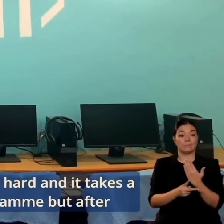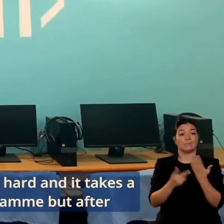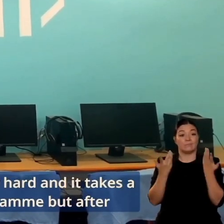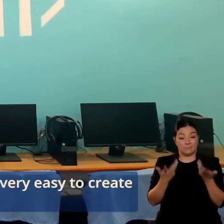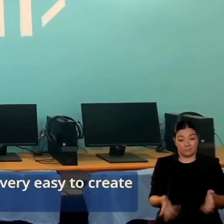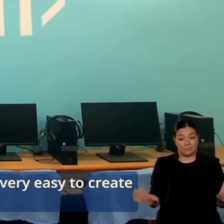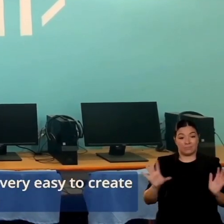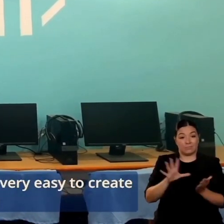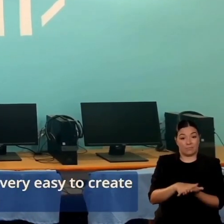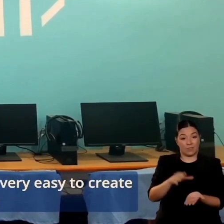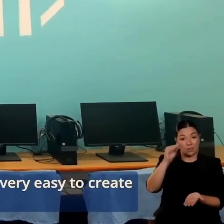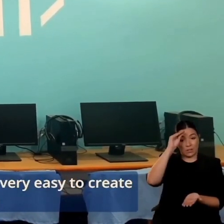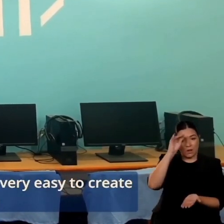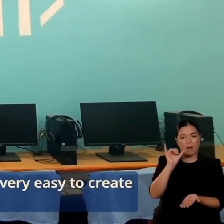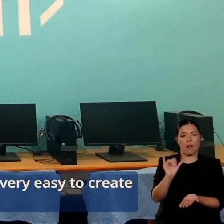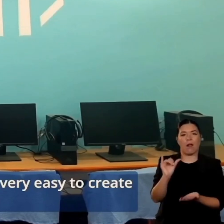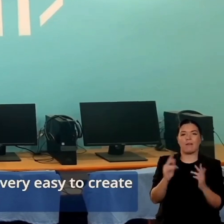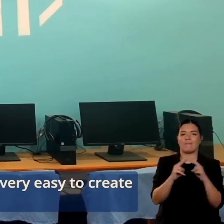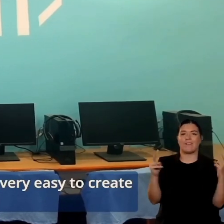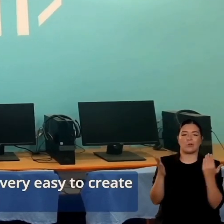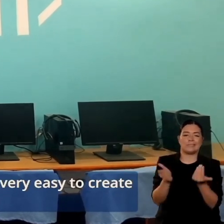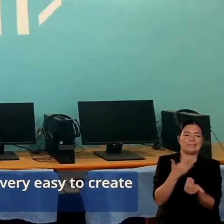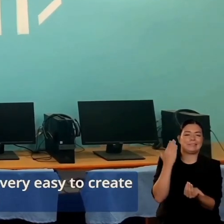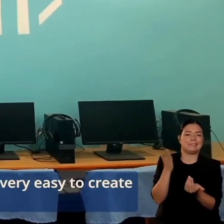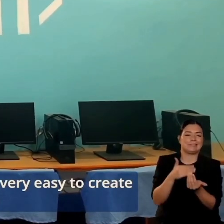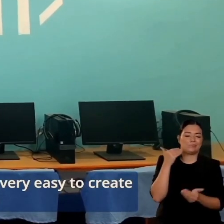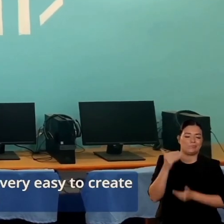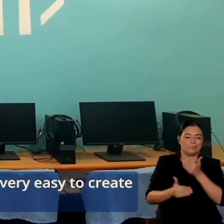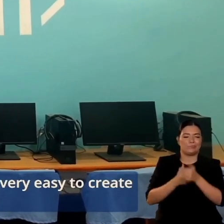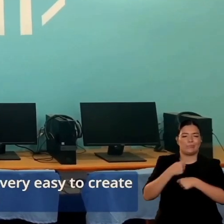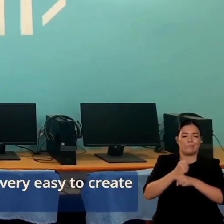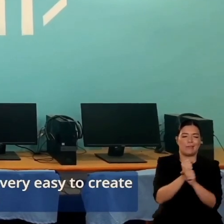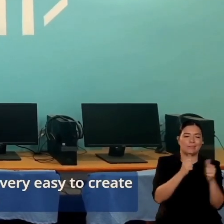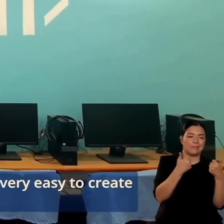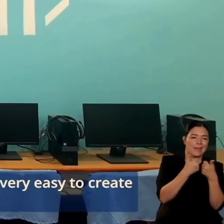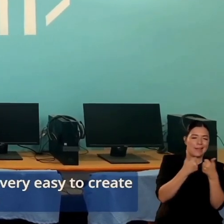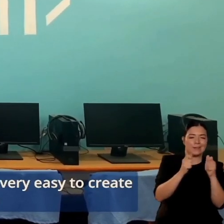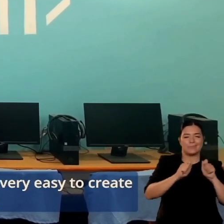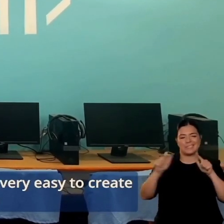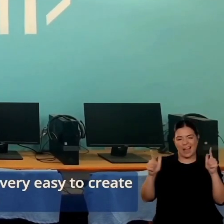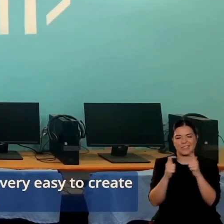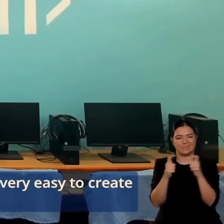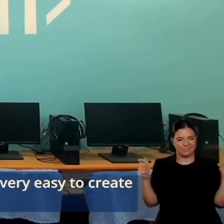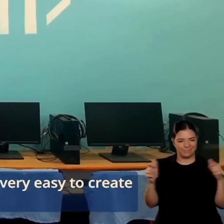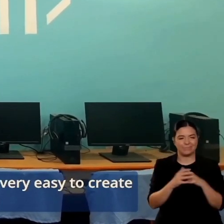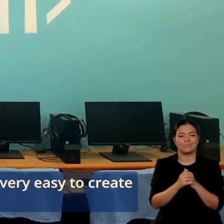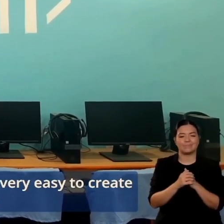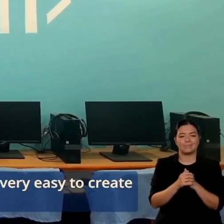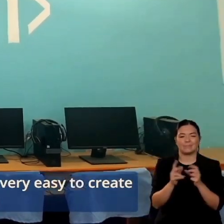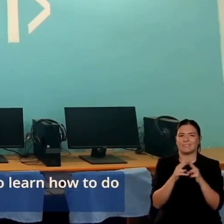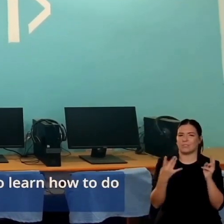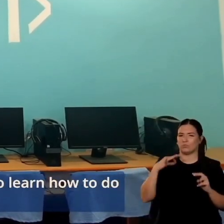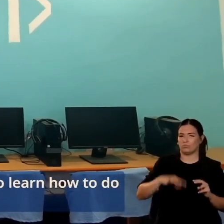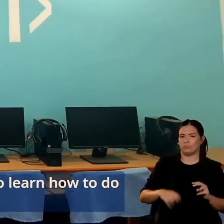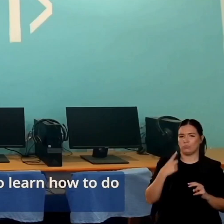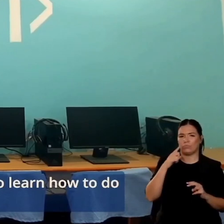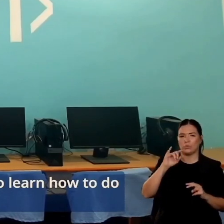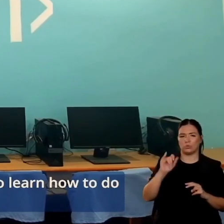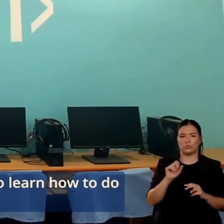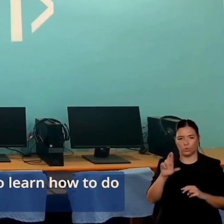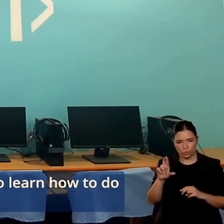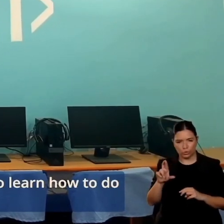bimbi imparare a utilizzare il codice Scratch. Con i programmi Scratch possiamo imparare a fare giochi, imitare, fare